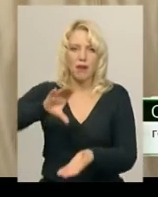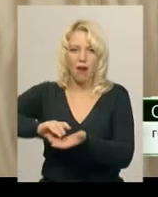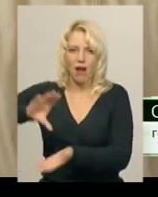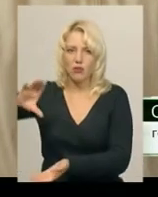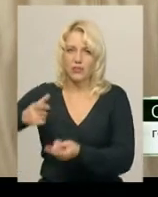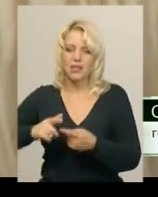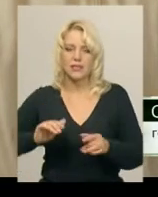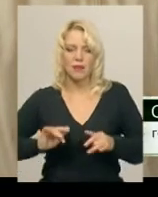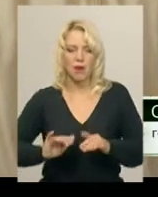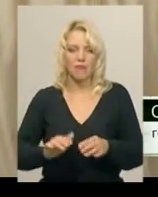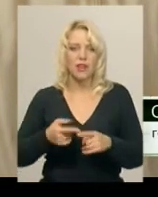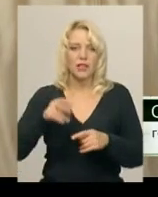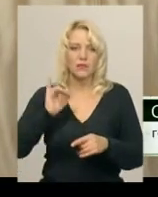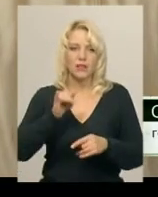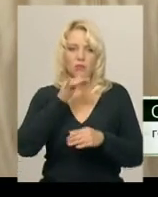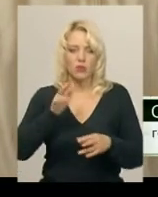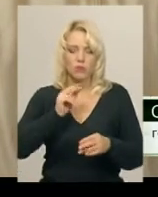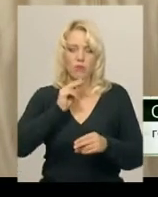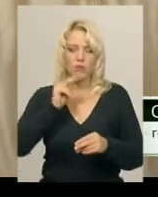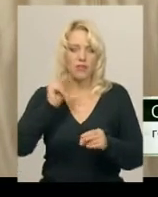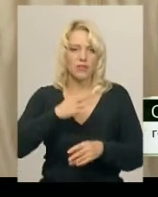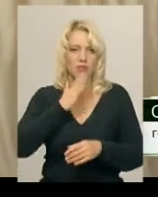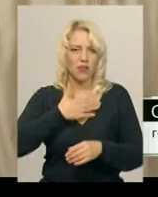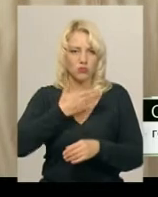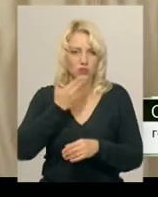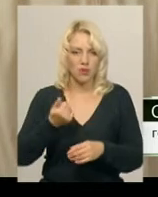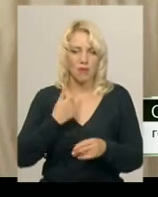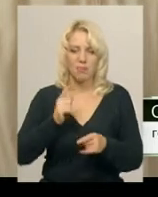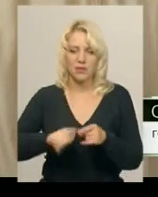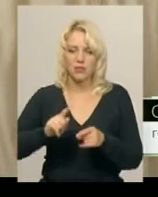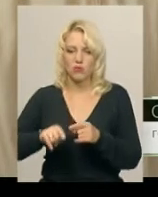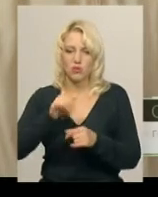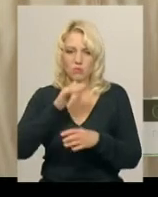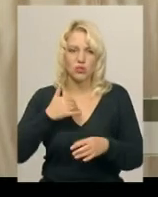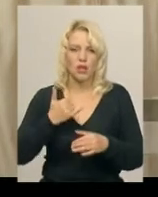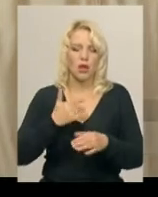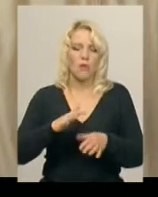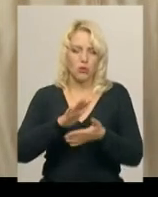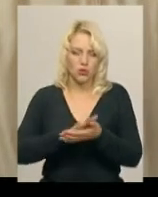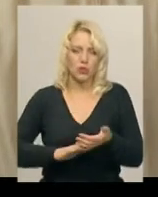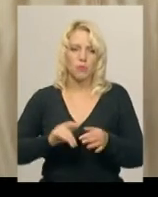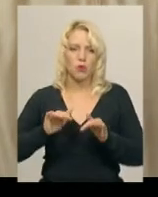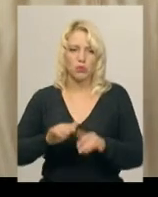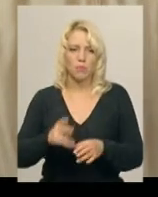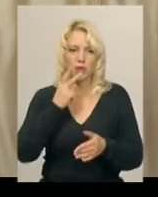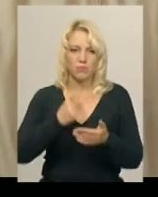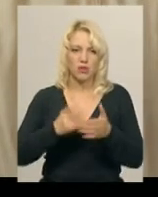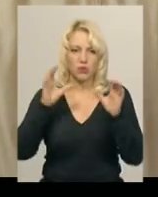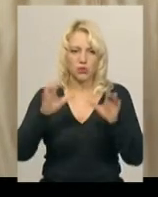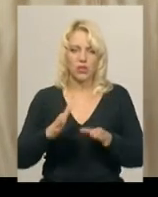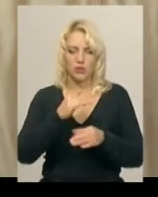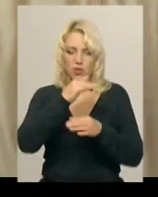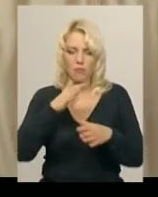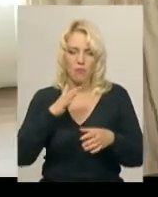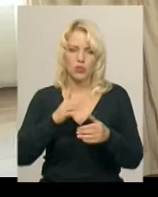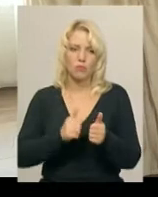Ми, як можемо, прискорюємо цей процес. В тому числі і вчора, і сьогодні цілий день тривають процедури, передбачені законом, яку ми жодним чином не